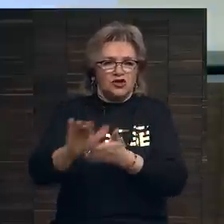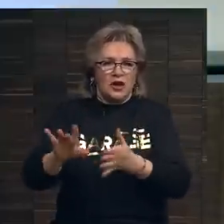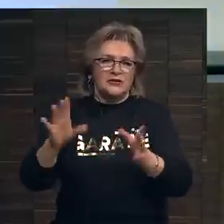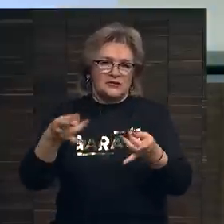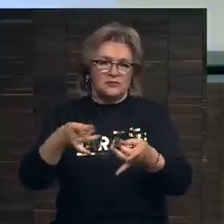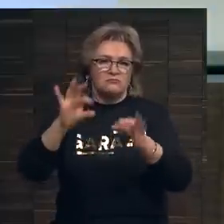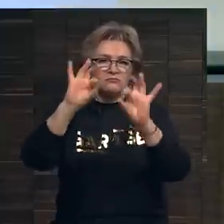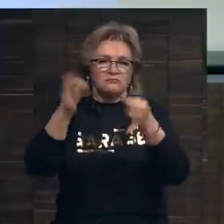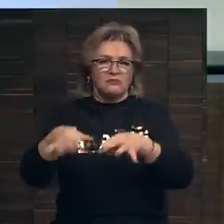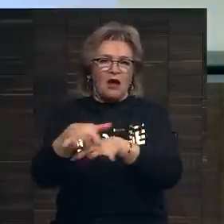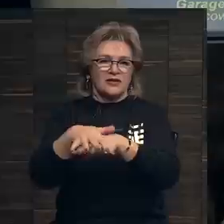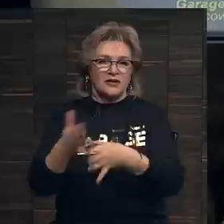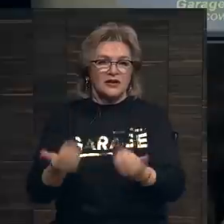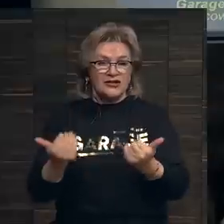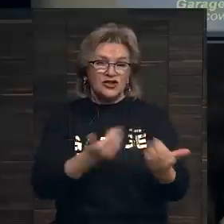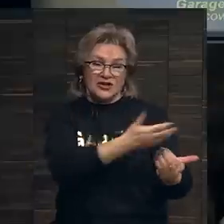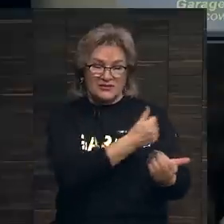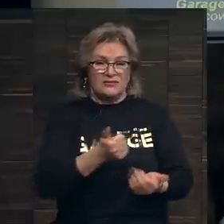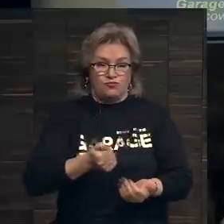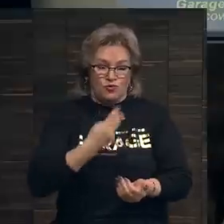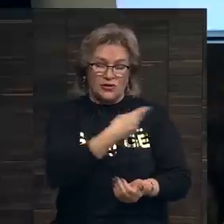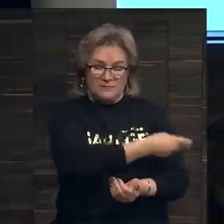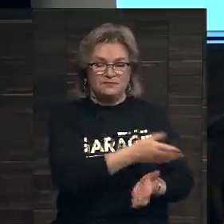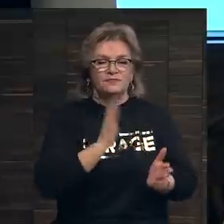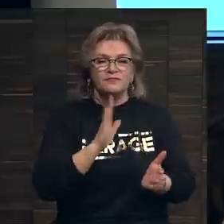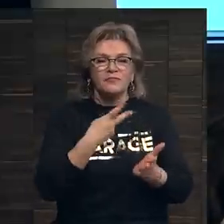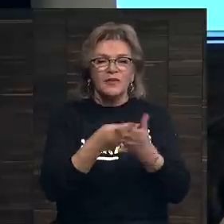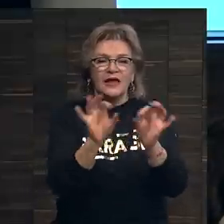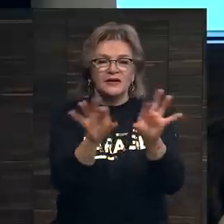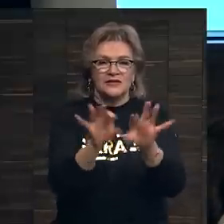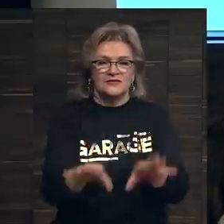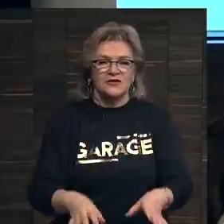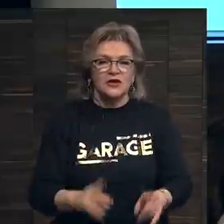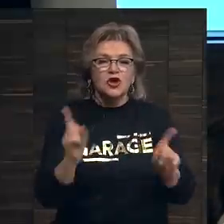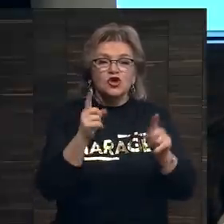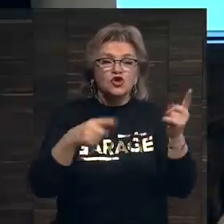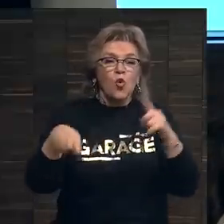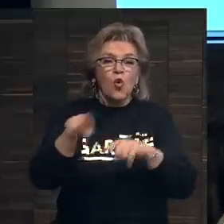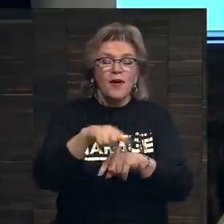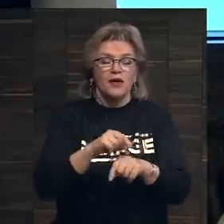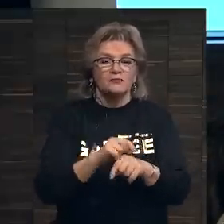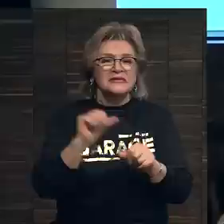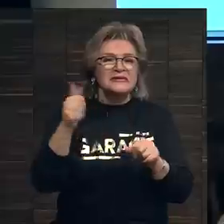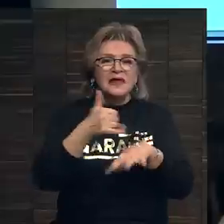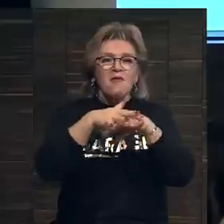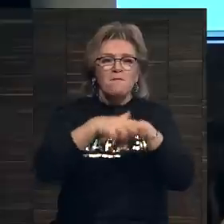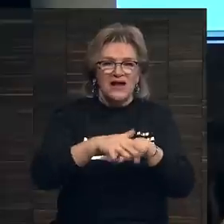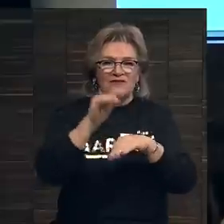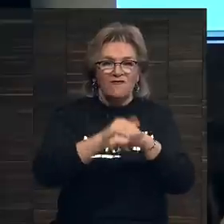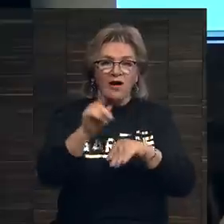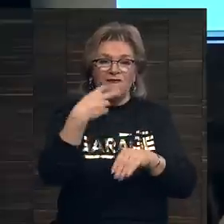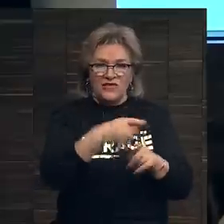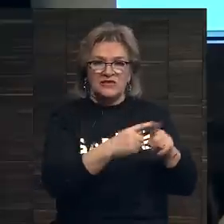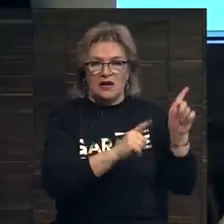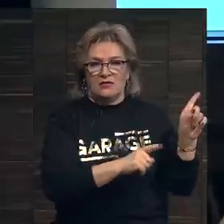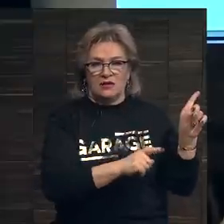-рынка. И вот, давайте я возьму пульт и... Просто чтобы пройти самый базовый факт, вы видели